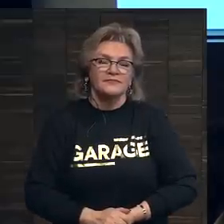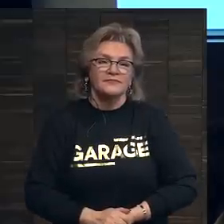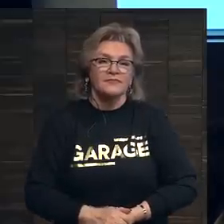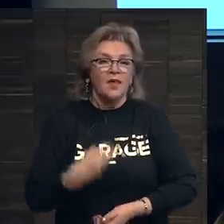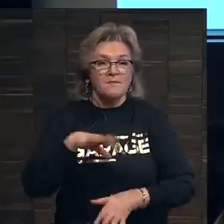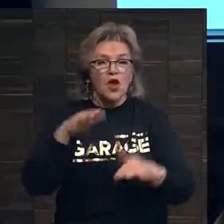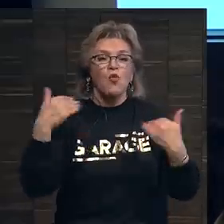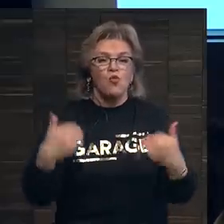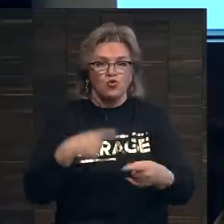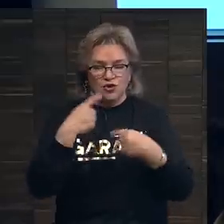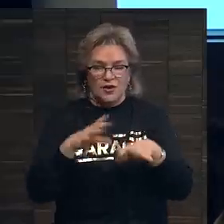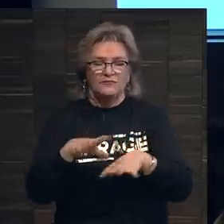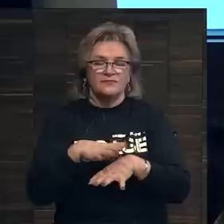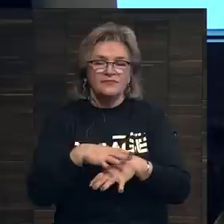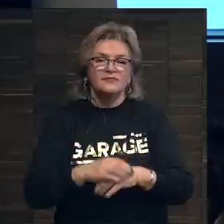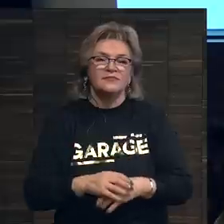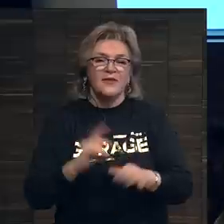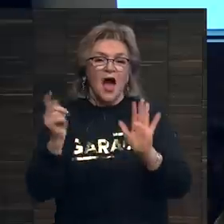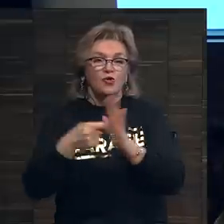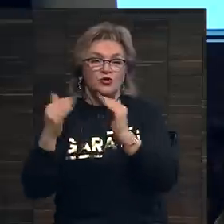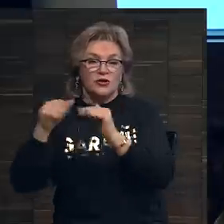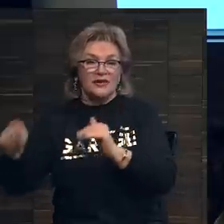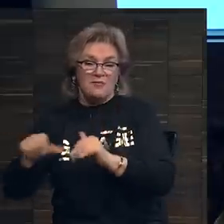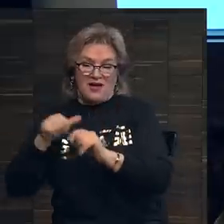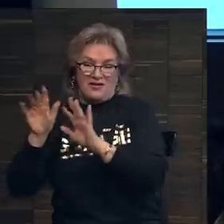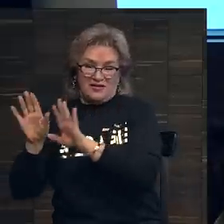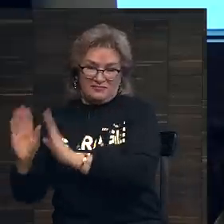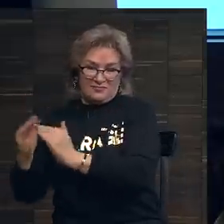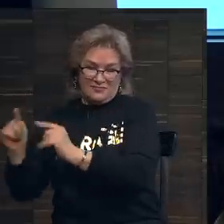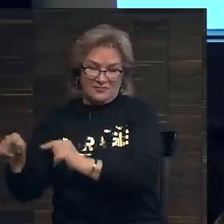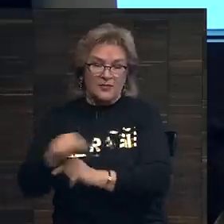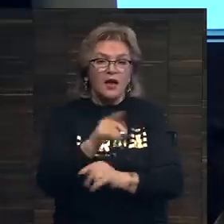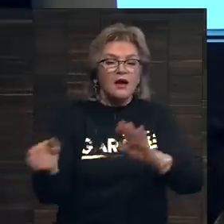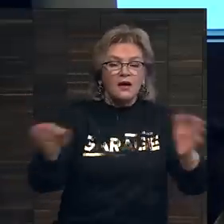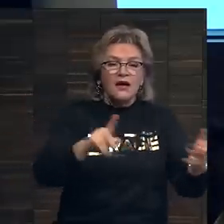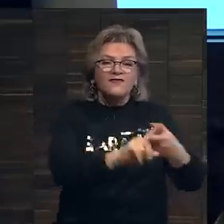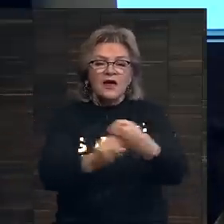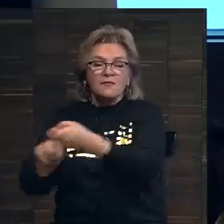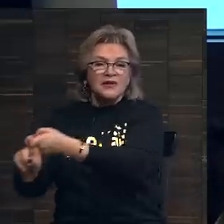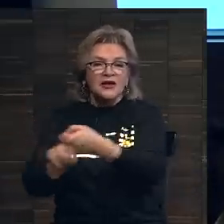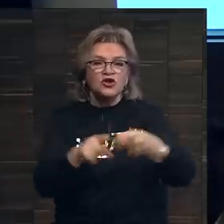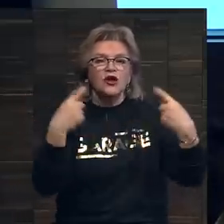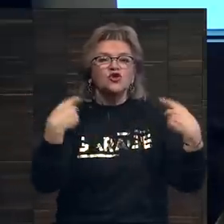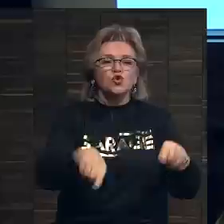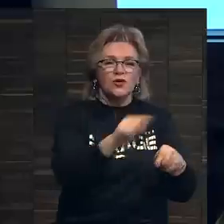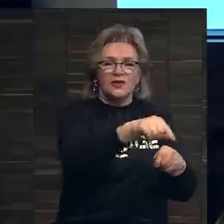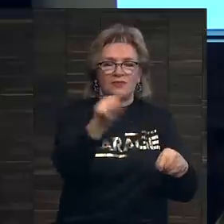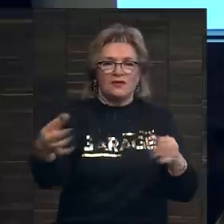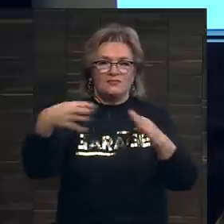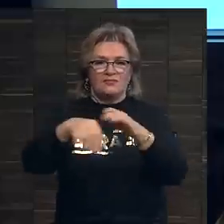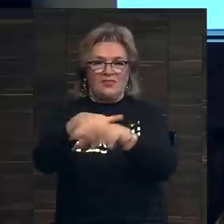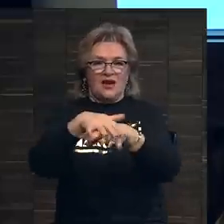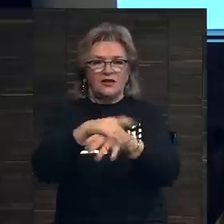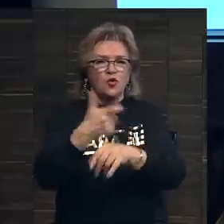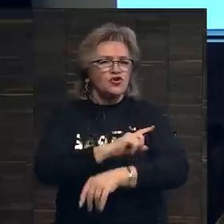Мы уже поговорили о аукционных домах самих по себе, сейчас мы обсудим их взаимоотношения с другими игроками на рынке. Очень